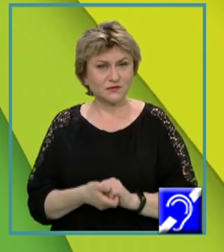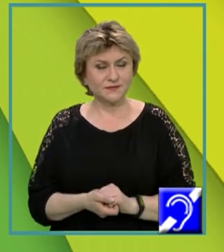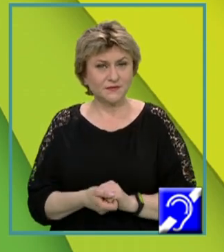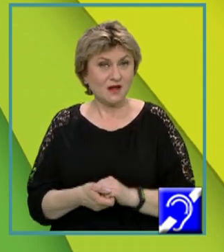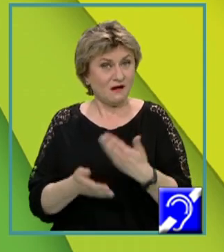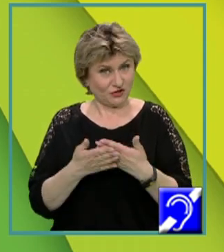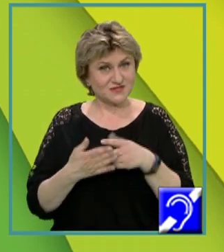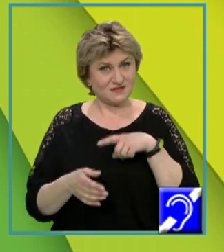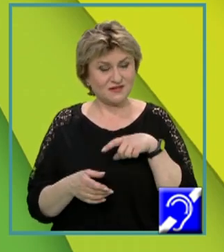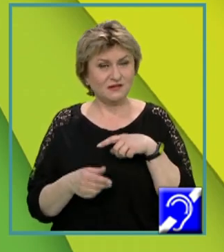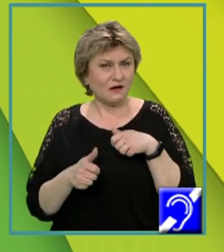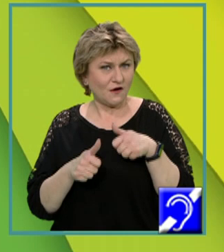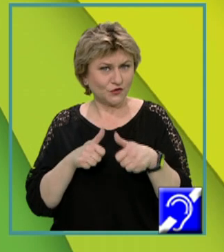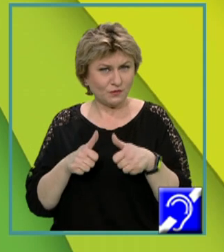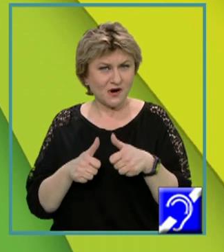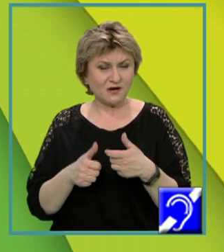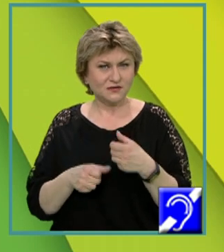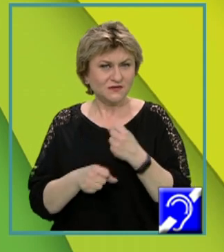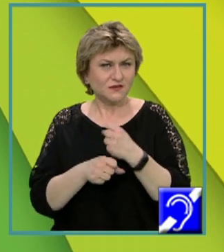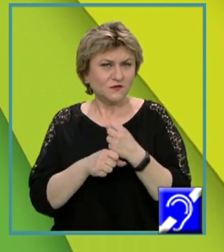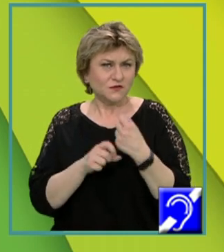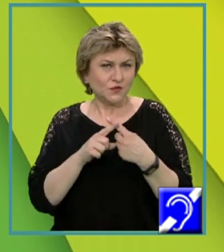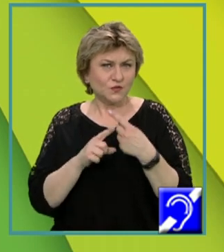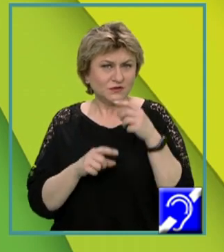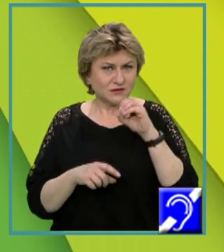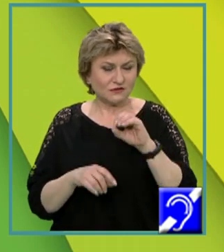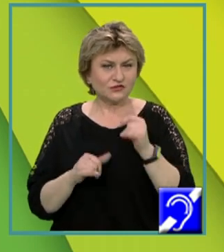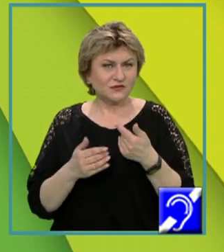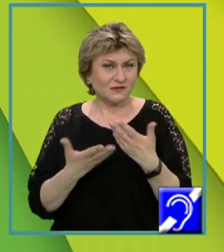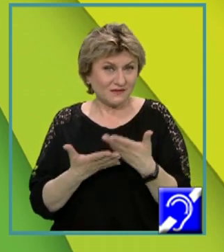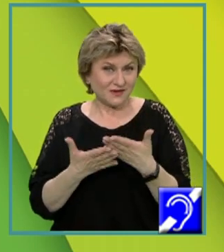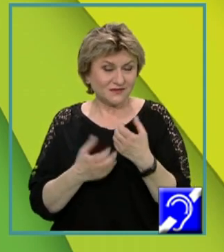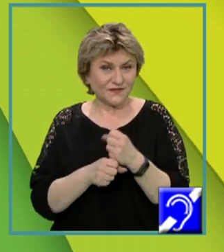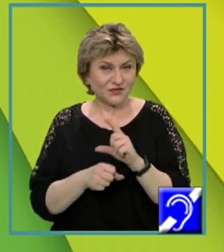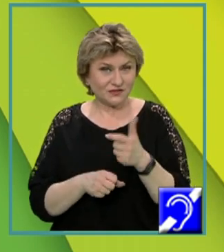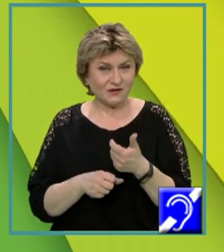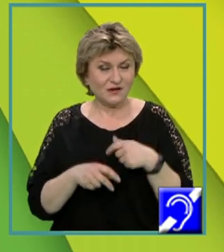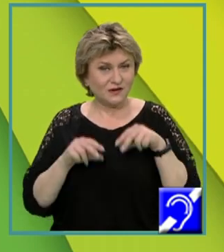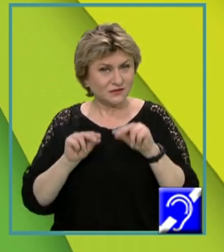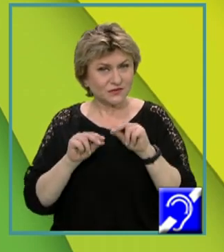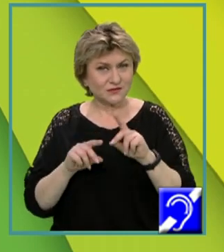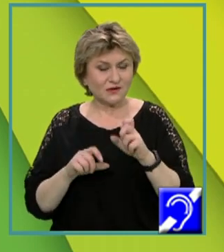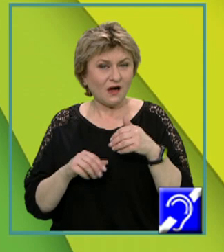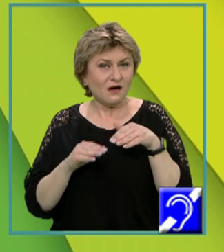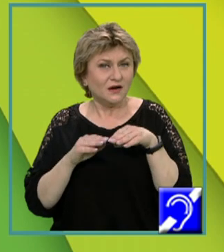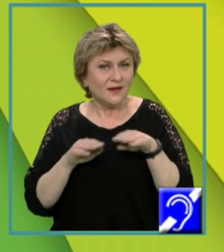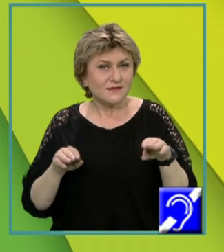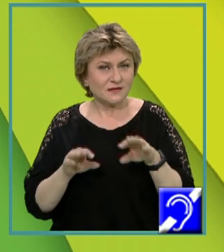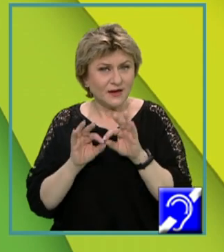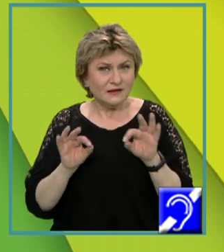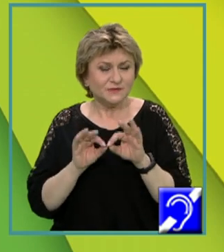Aceasta este automat inițializată cu 0, ceea ce face ca instrucțiunea de la linia 9